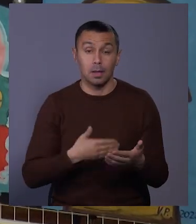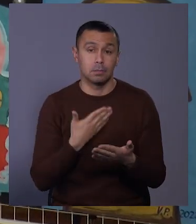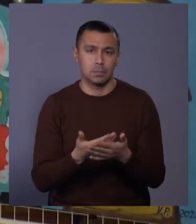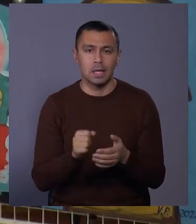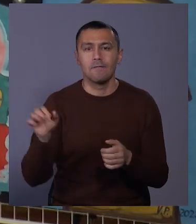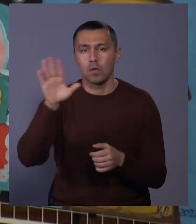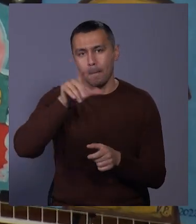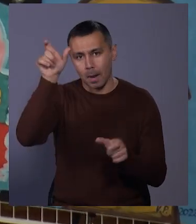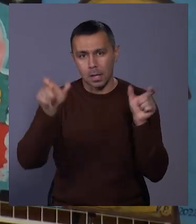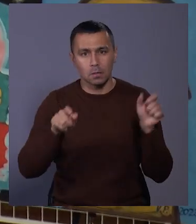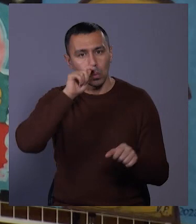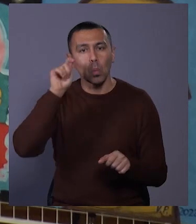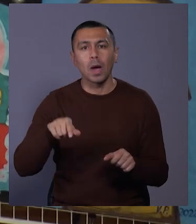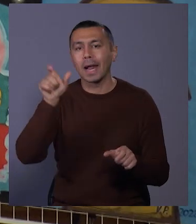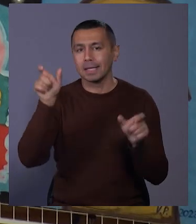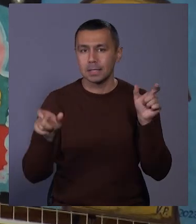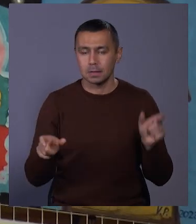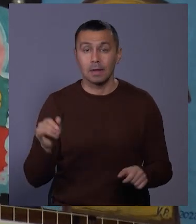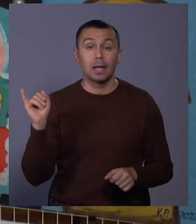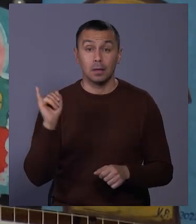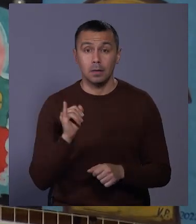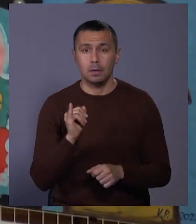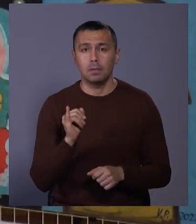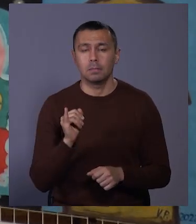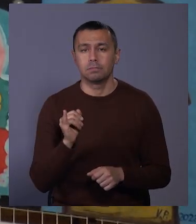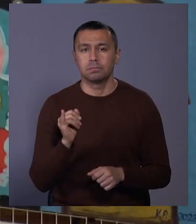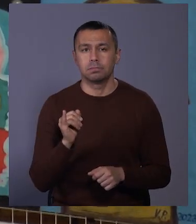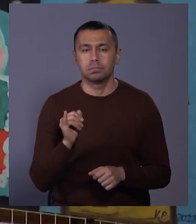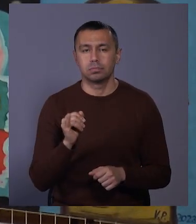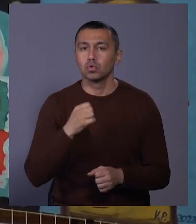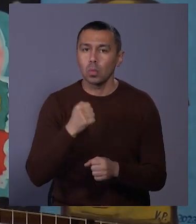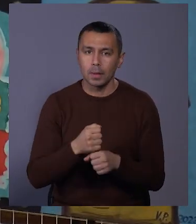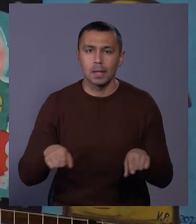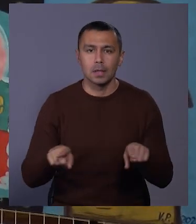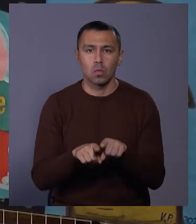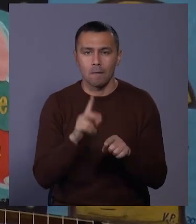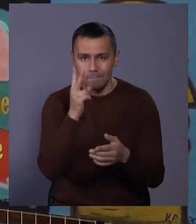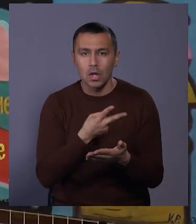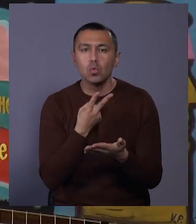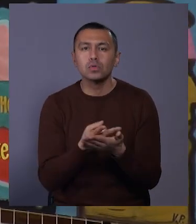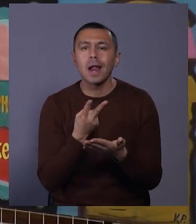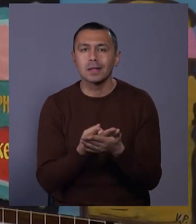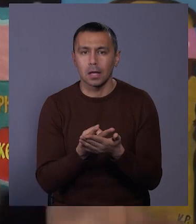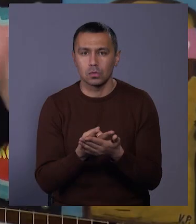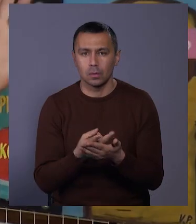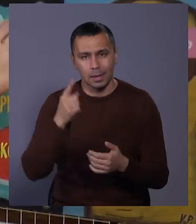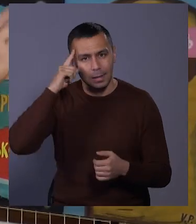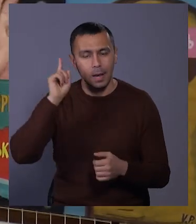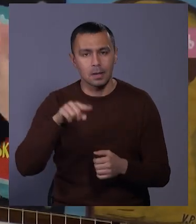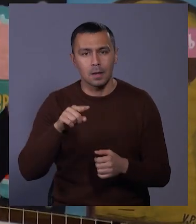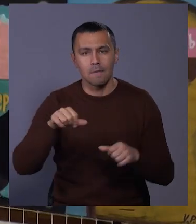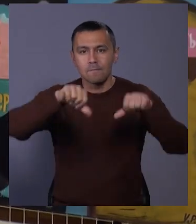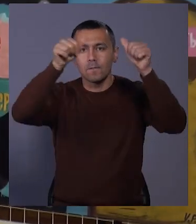європейців, і українців, і не зробити таку візуалізацію у